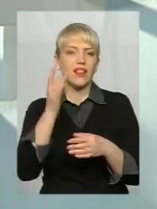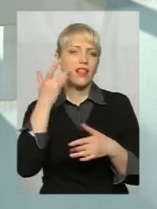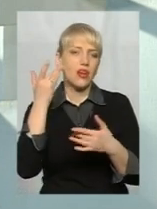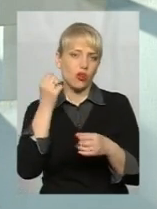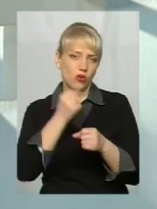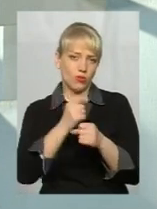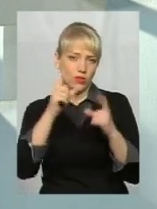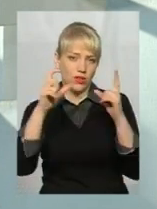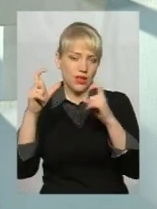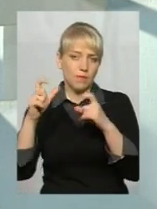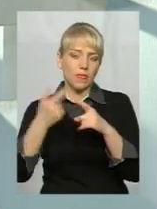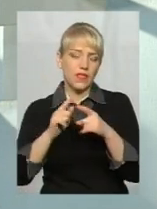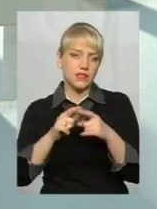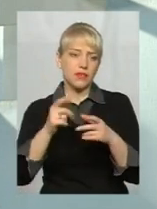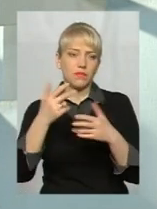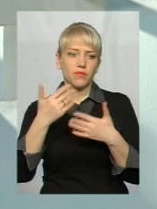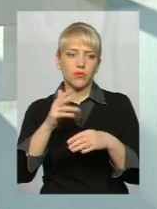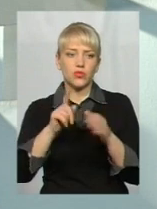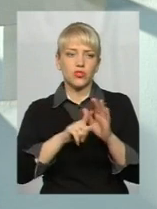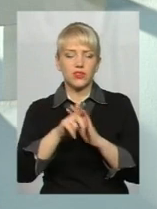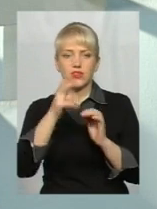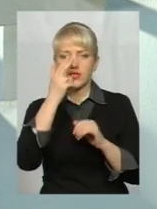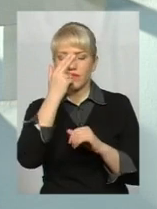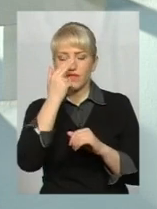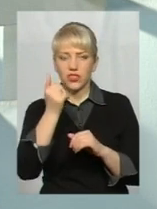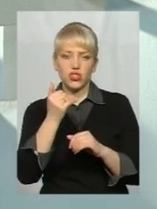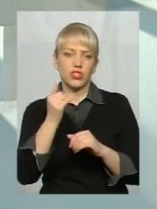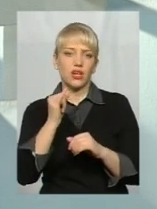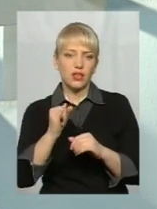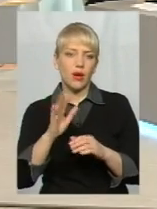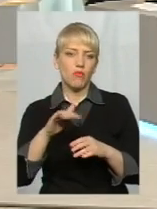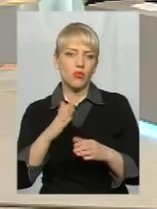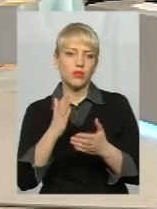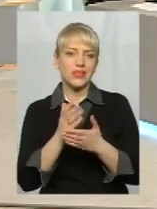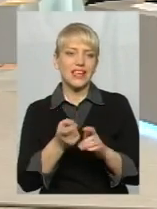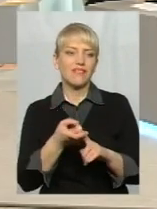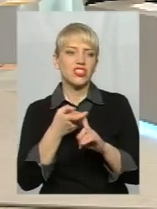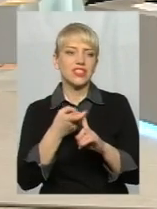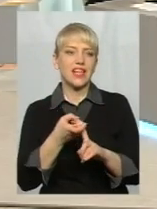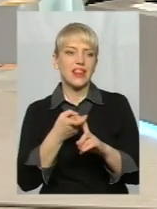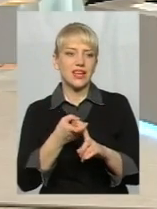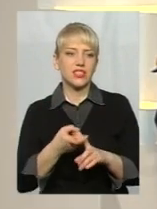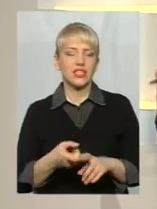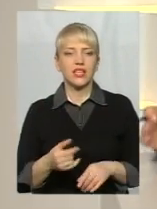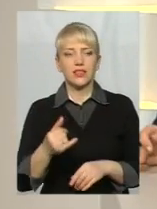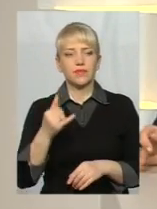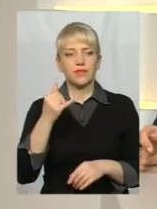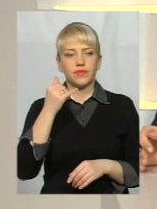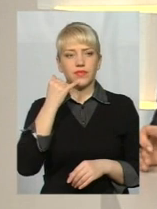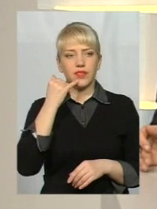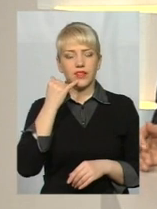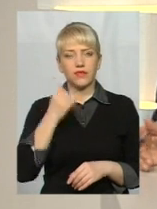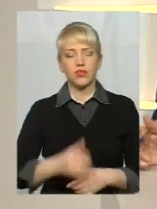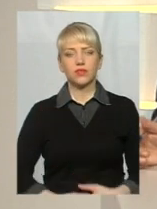почитати, і до цього дуже швидко виробляється звичка. А потім буде залежність. І як факт... пані Віталія, у нас є на зв'язку